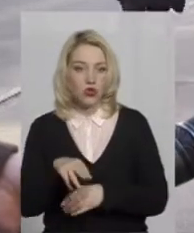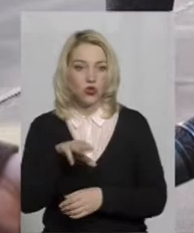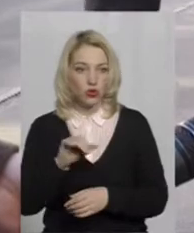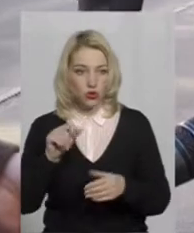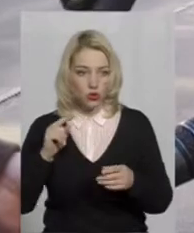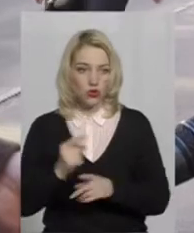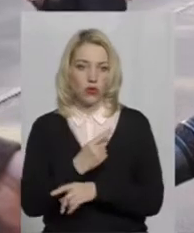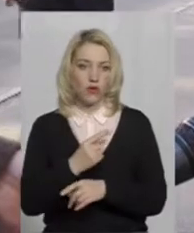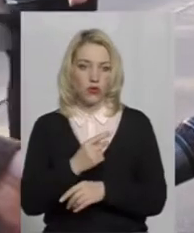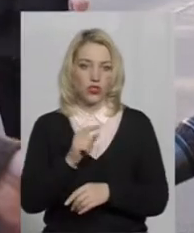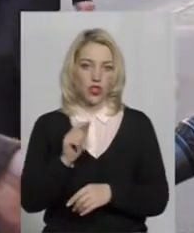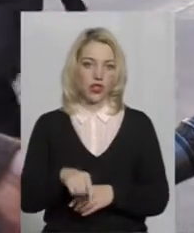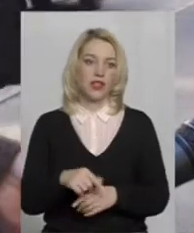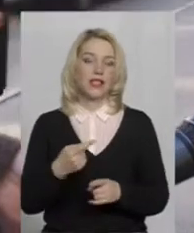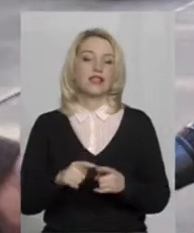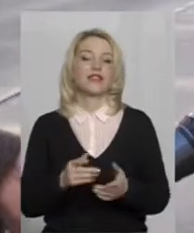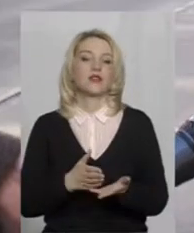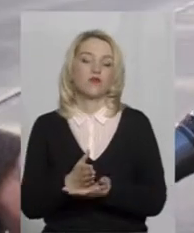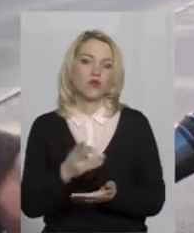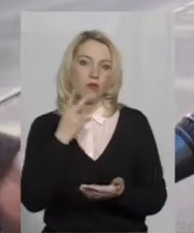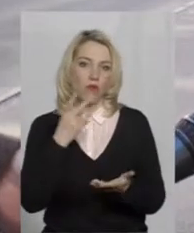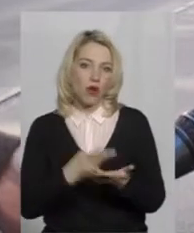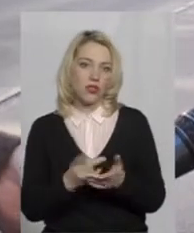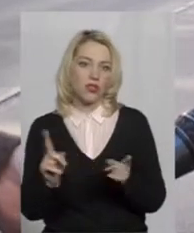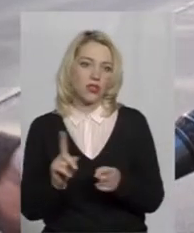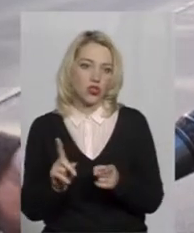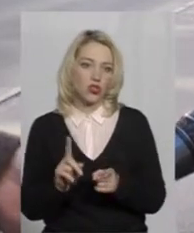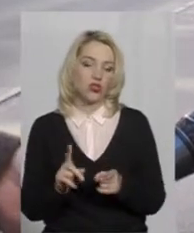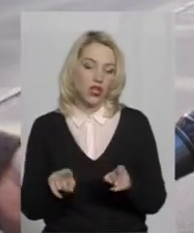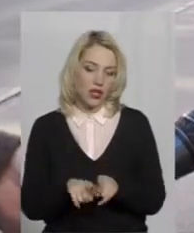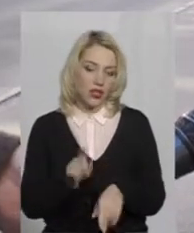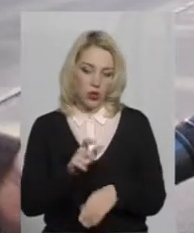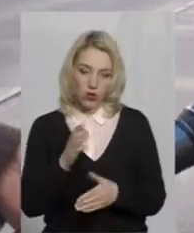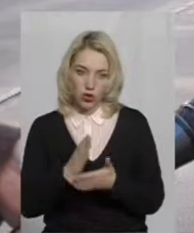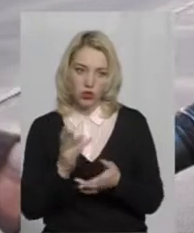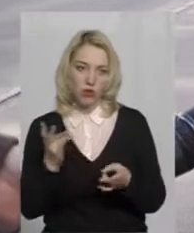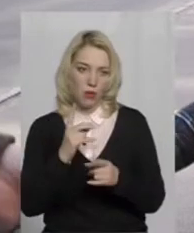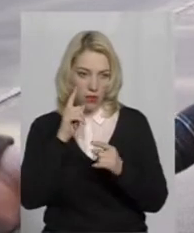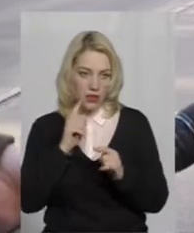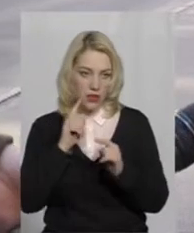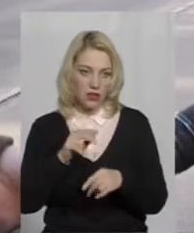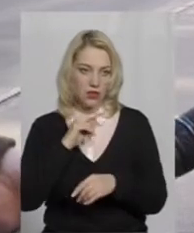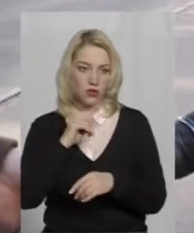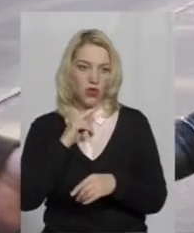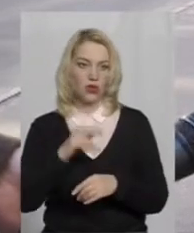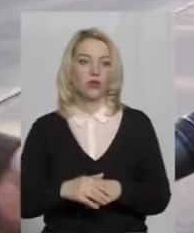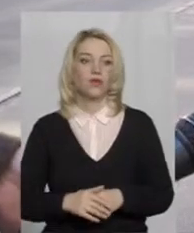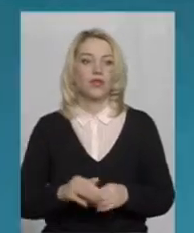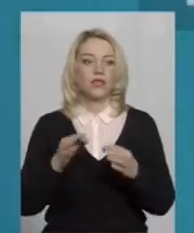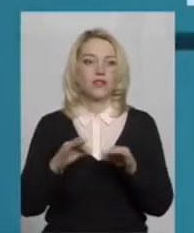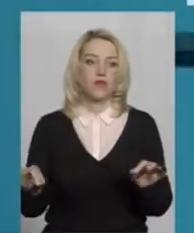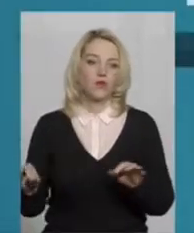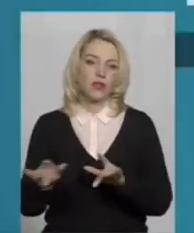це ще такий спосіб показати, що люди такі існують, потрібно приділяти деяку увагу свободі